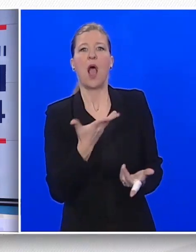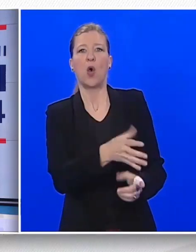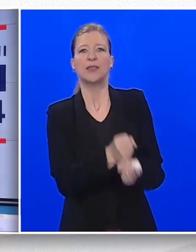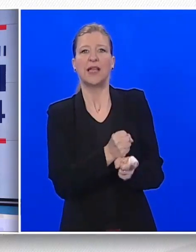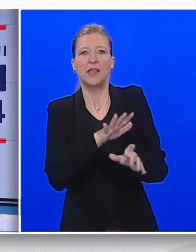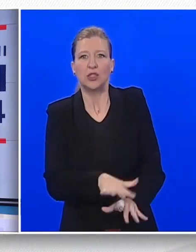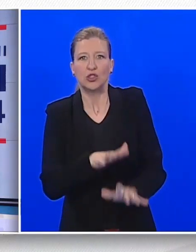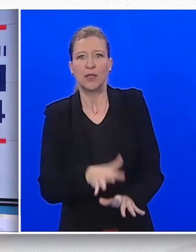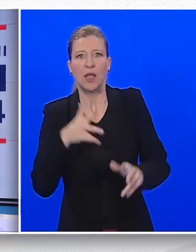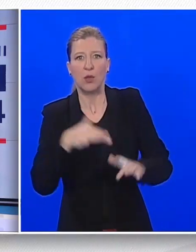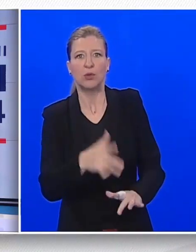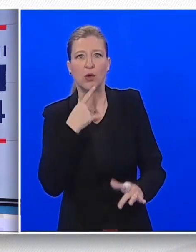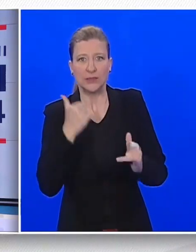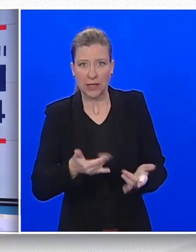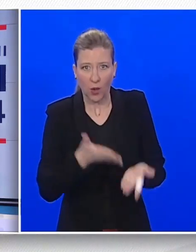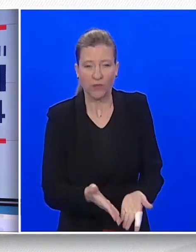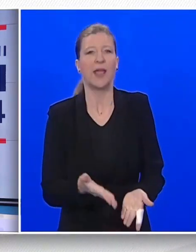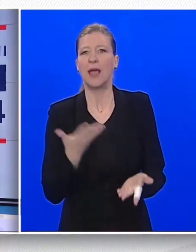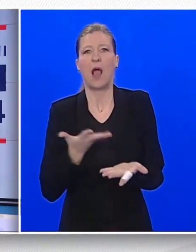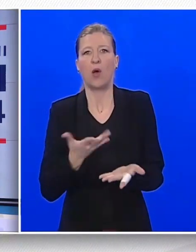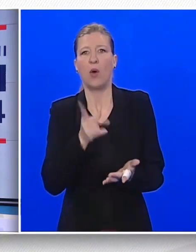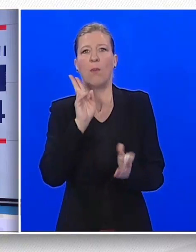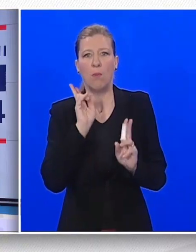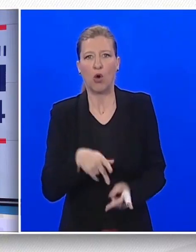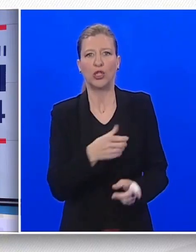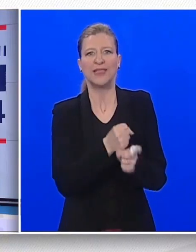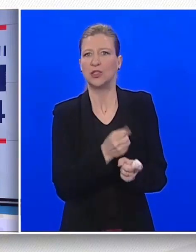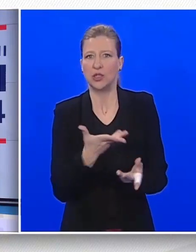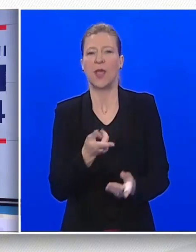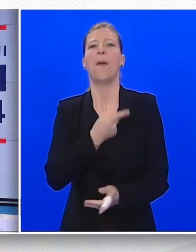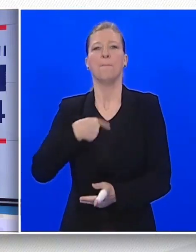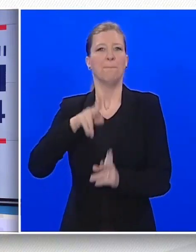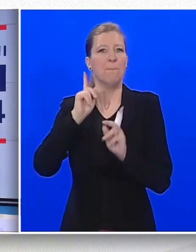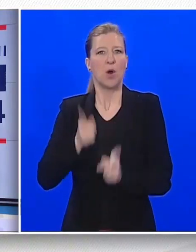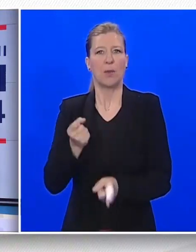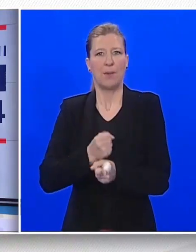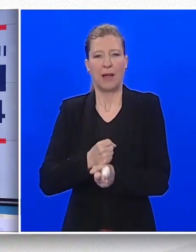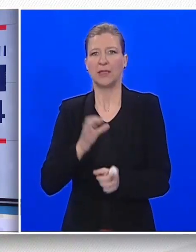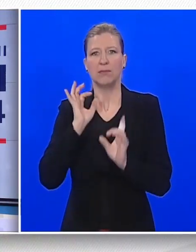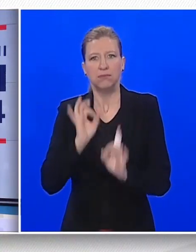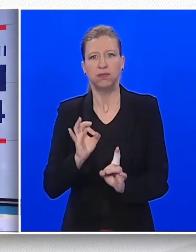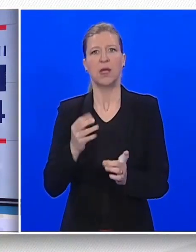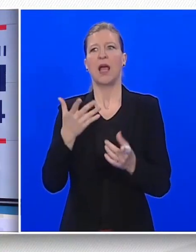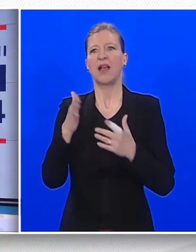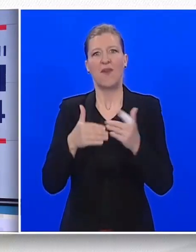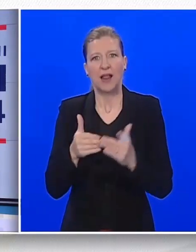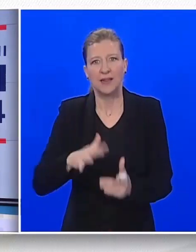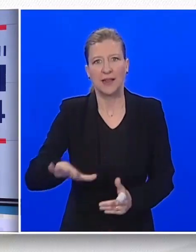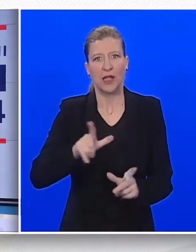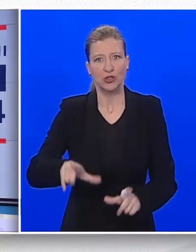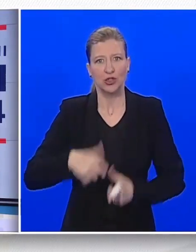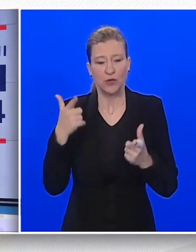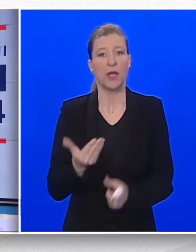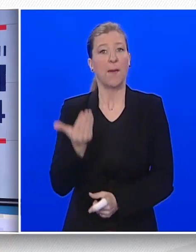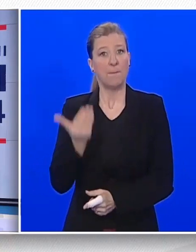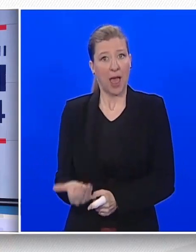pametno, pošteno društvo. Mi to možemo učiniti i tako da osiguramo da plaće u Hrvatskoj rastu i mi to nudimo